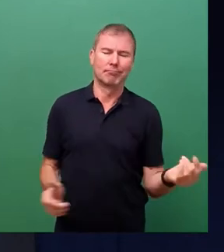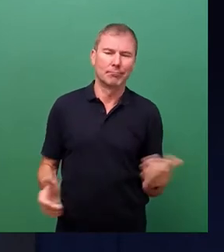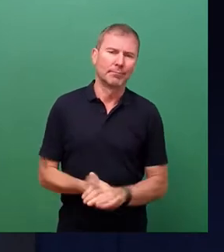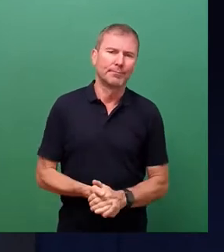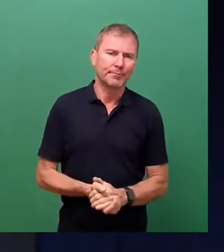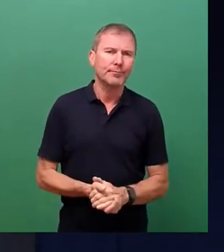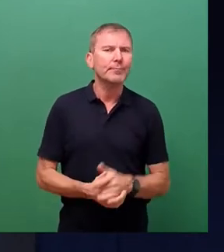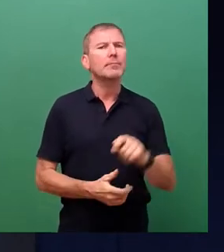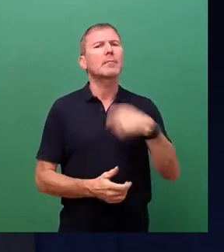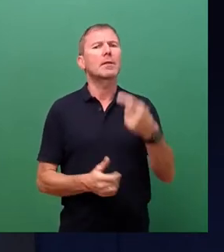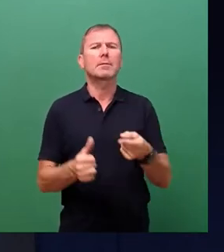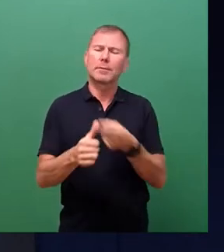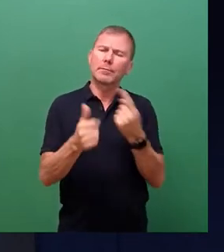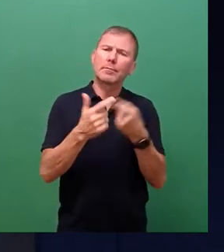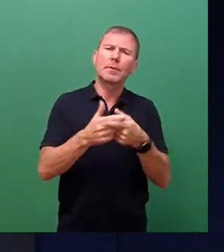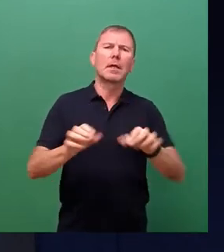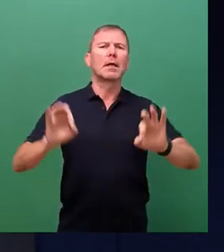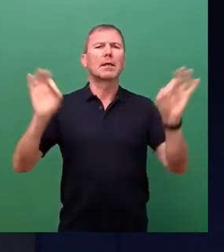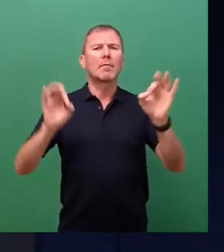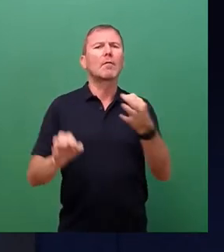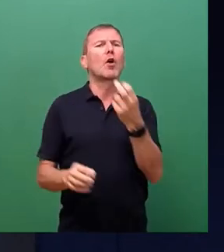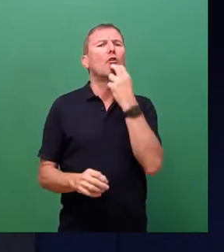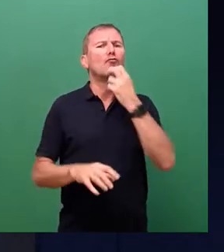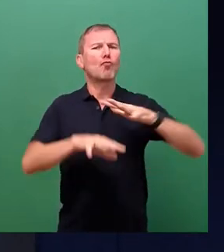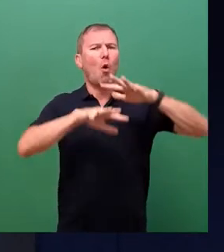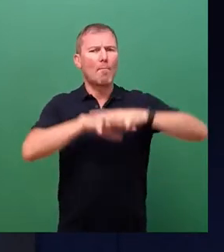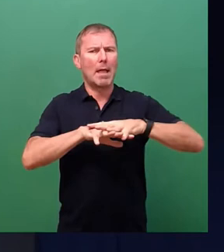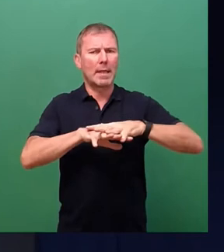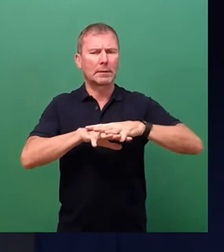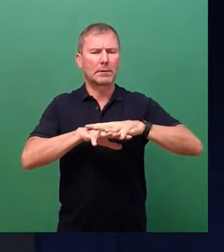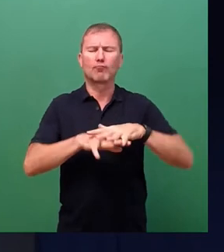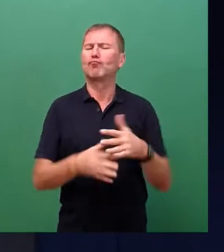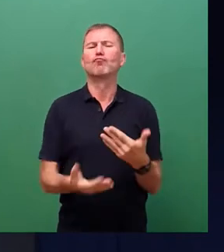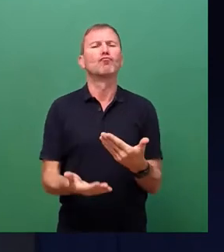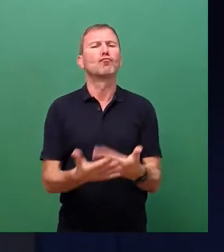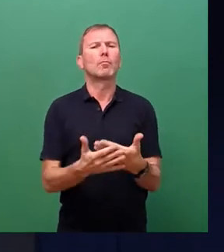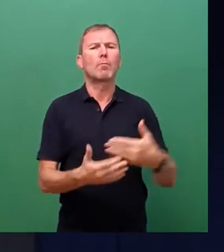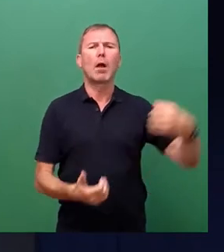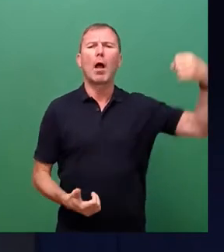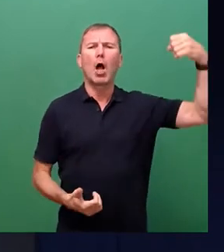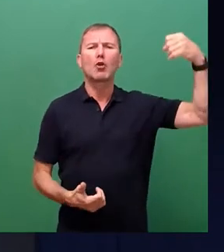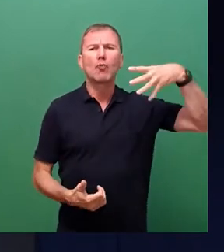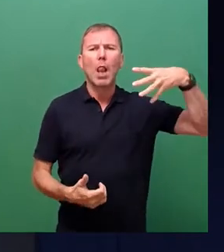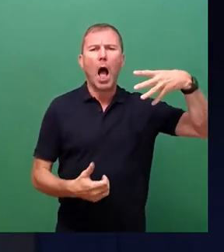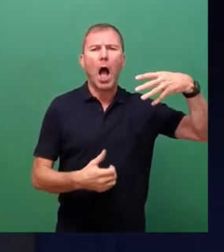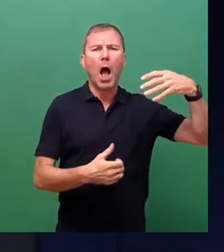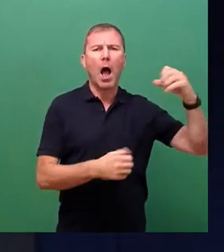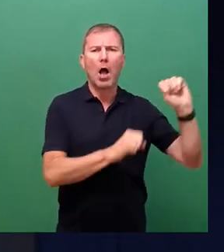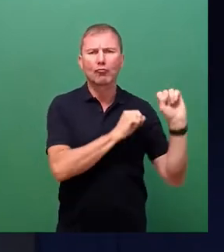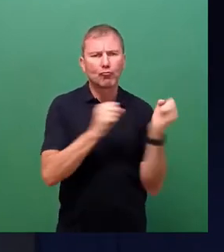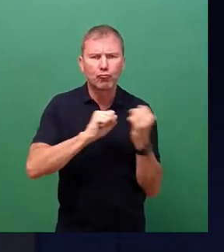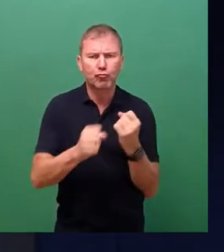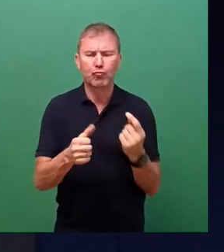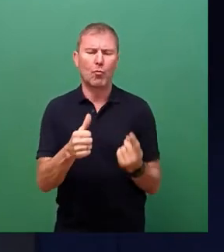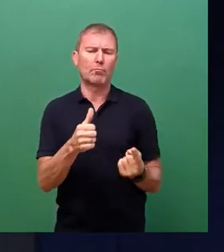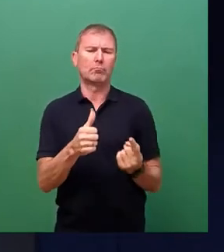Reihe von Gefahren für unser Stromnetz. Das reicht von Solarstürmen bis zu